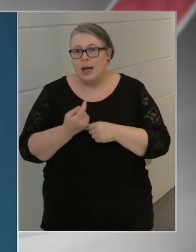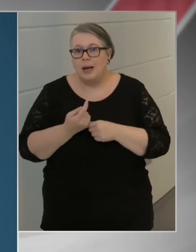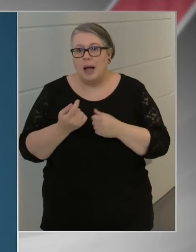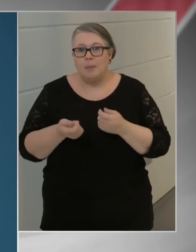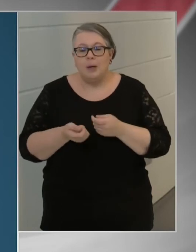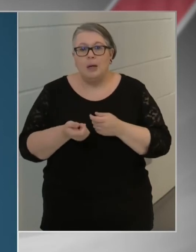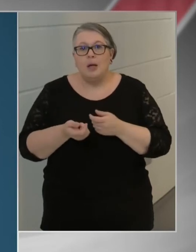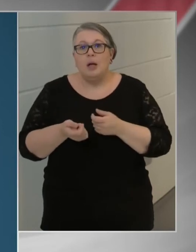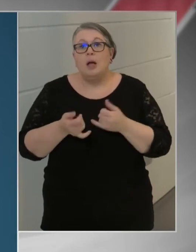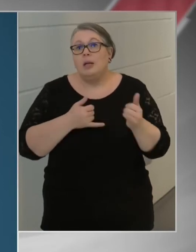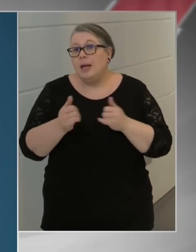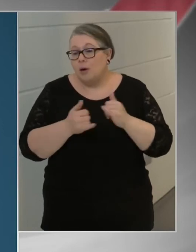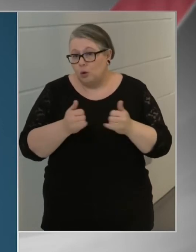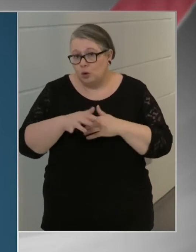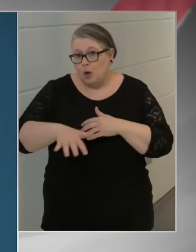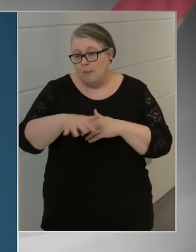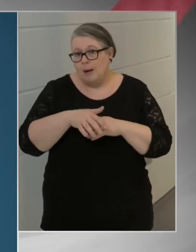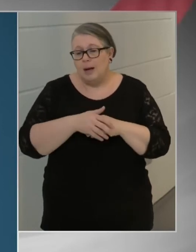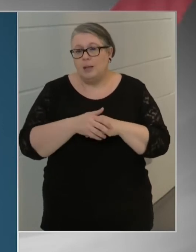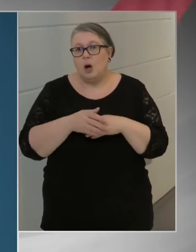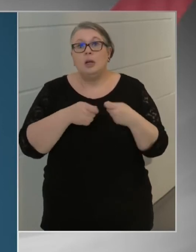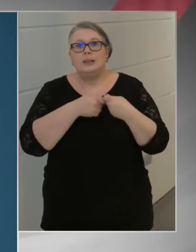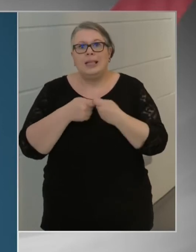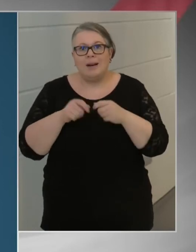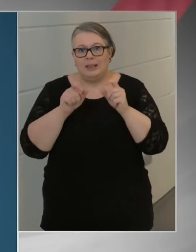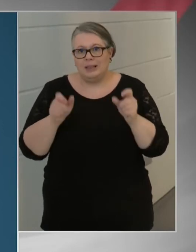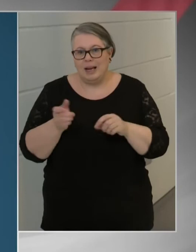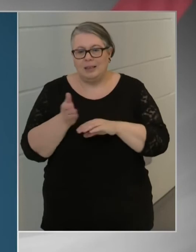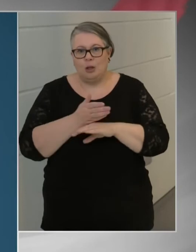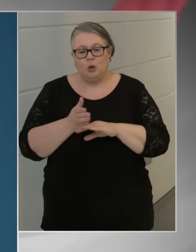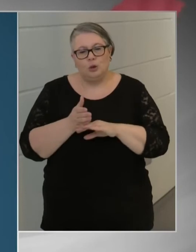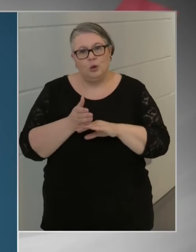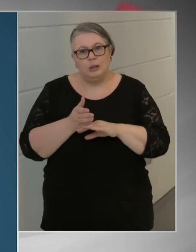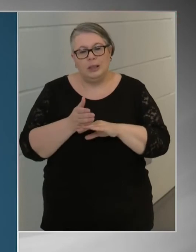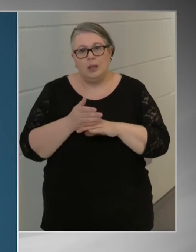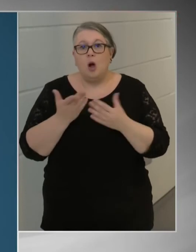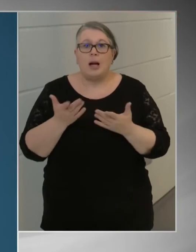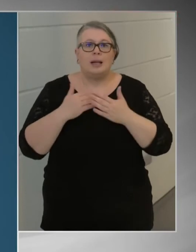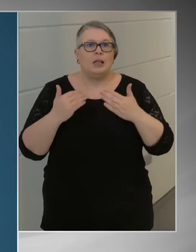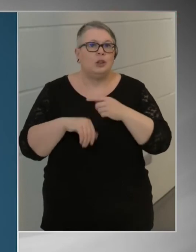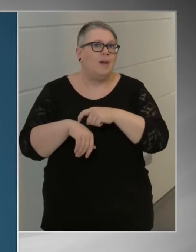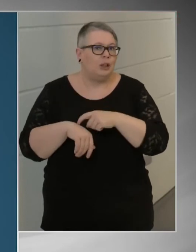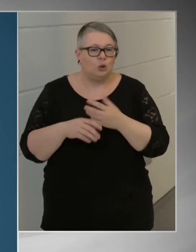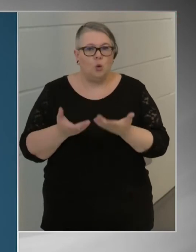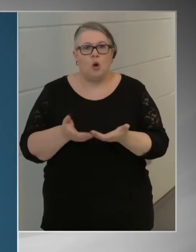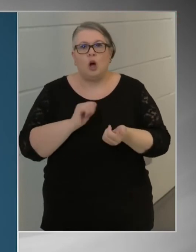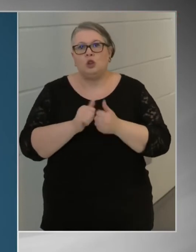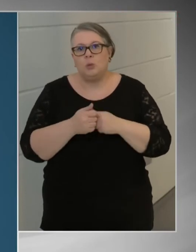jégpályák szervezett keretek közötti, akár testnevelés óra,